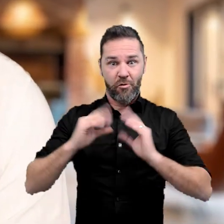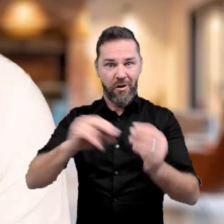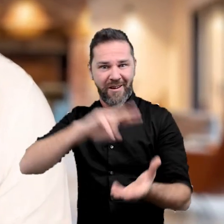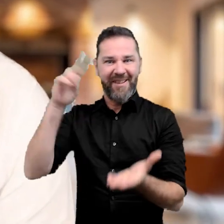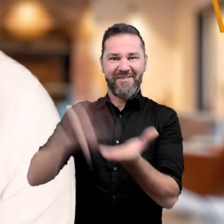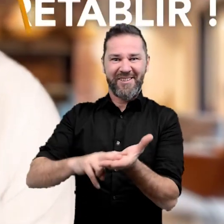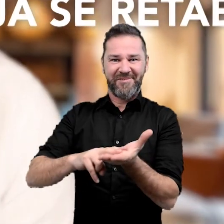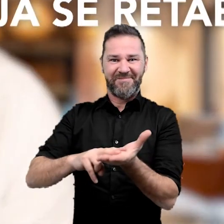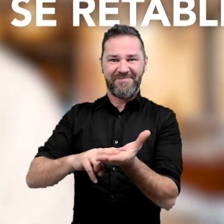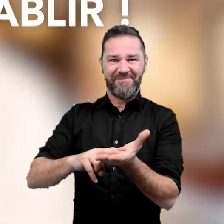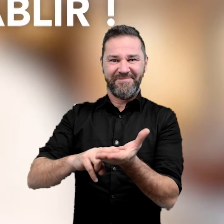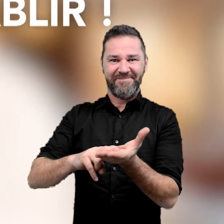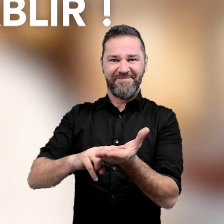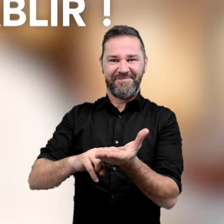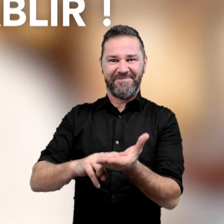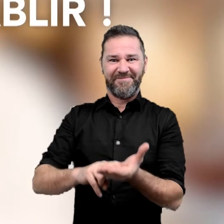une réalité.